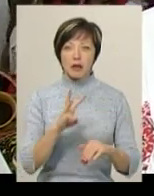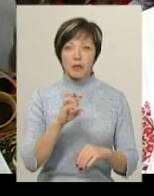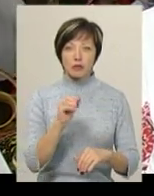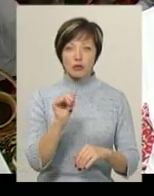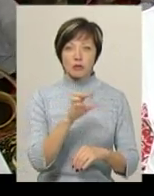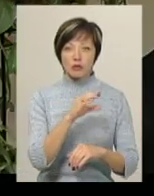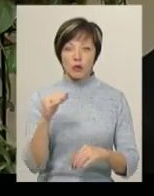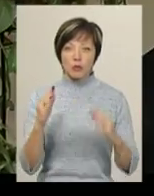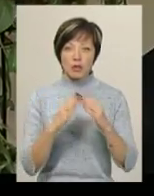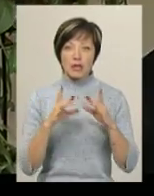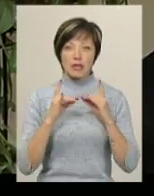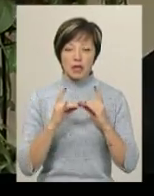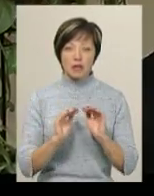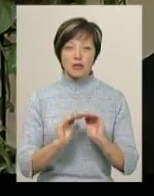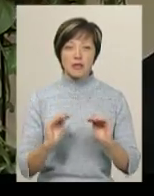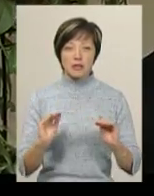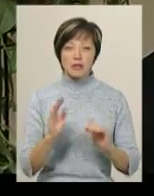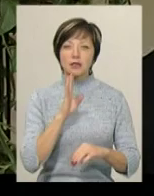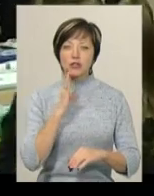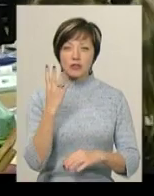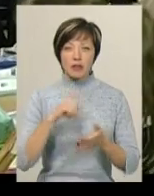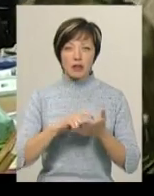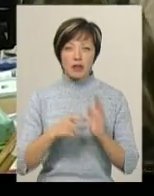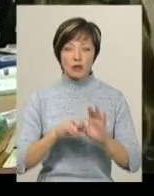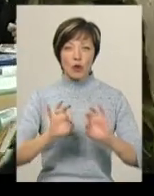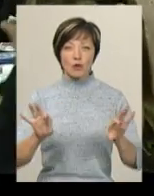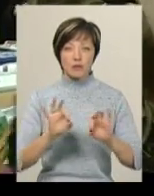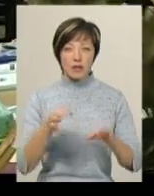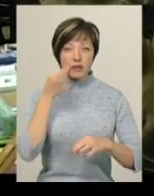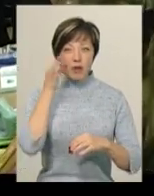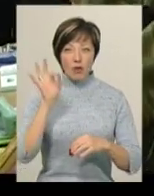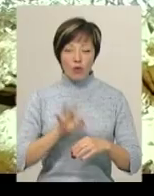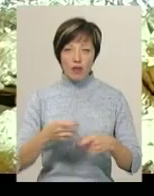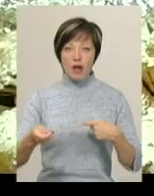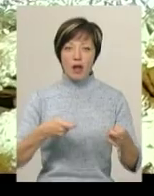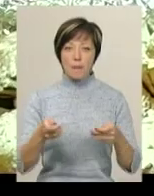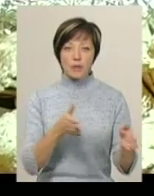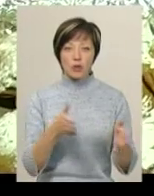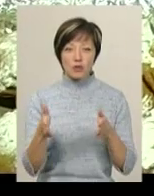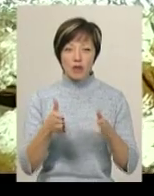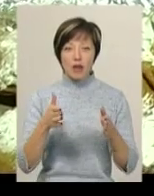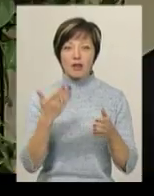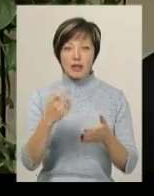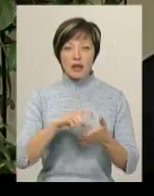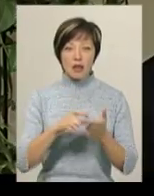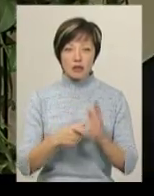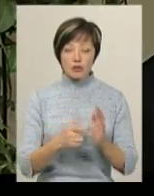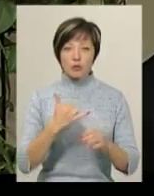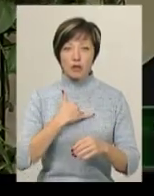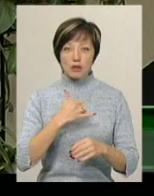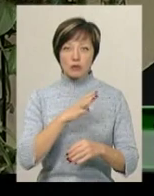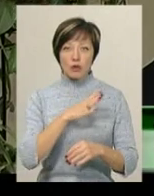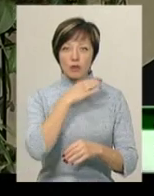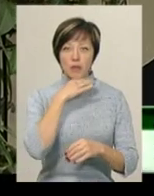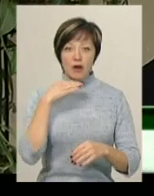будинок-інтернет. Школярка четвертого Г класу Дарія розповіла, які смаколики на ярмарок підготували в її класі. У нас було